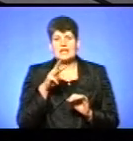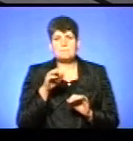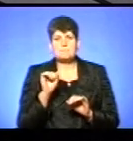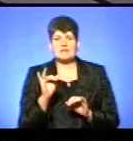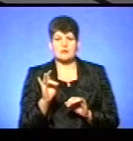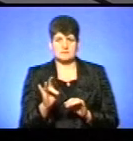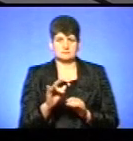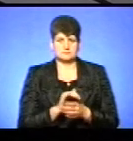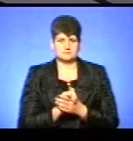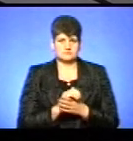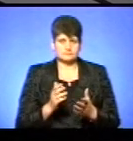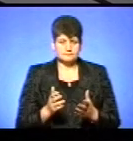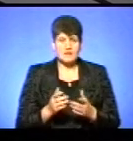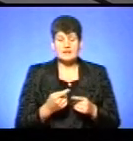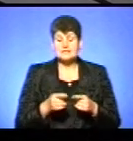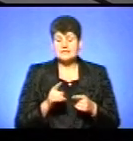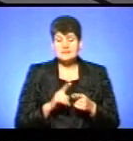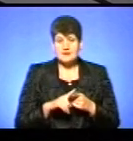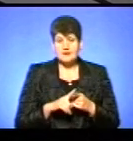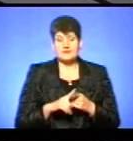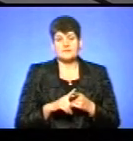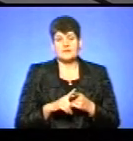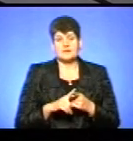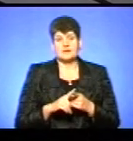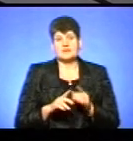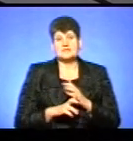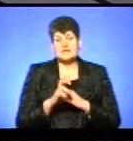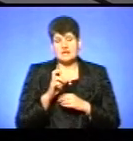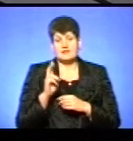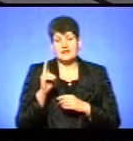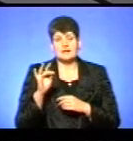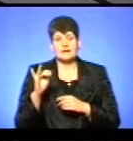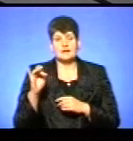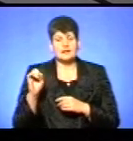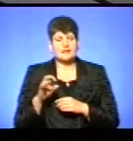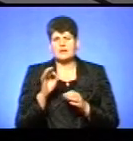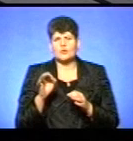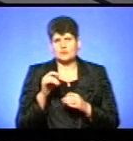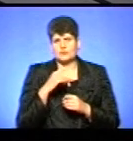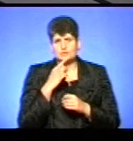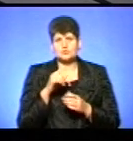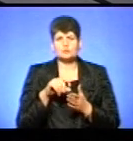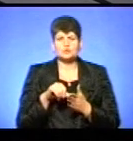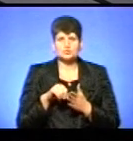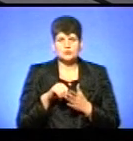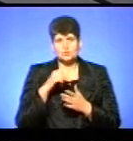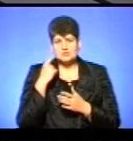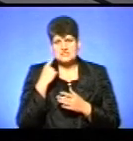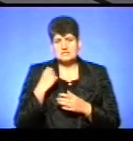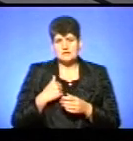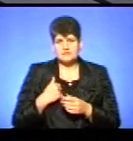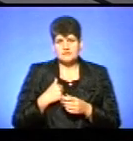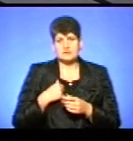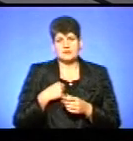І ця церква, і сам Кіріл, він ніколи не визнавав, що присутність російських військ на